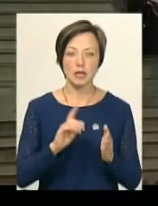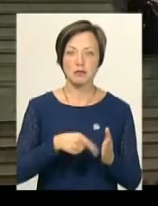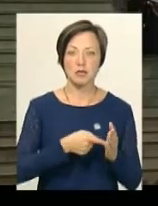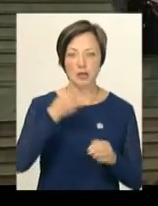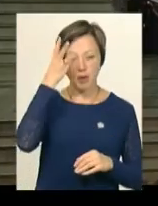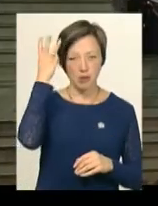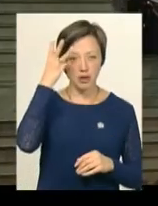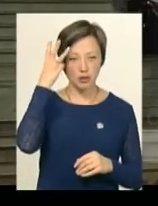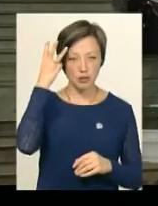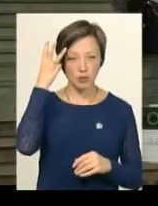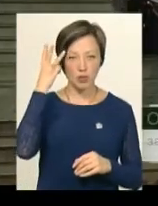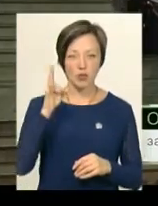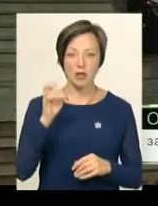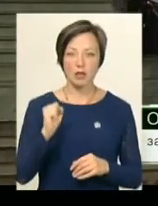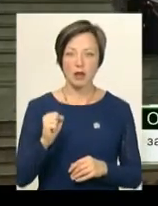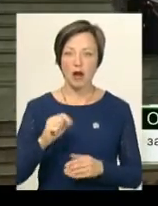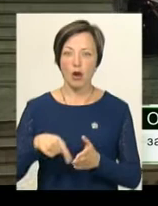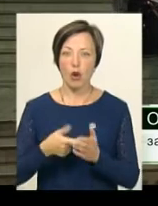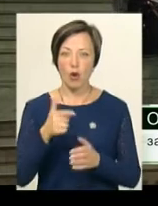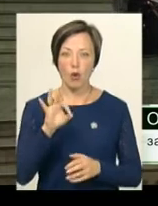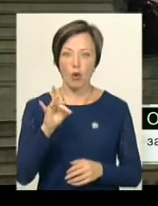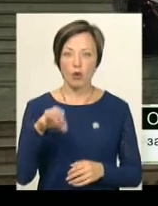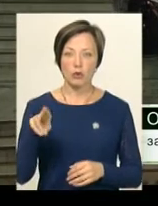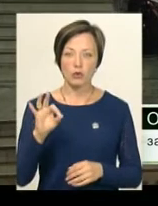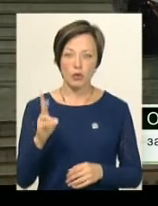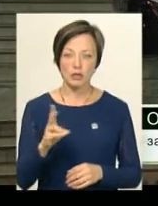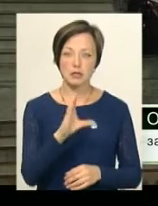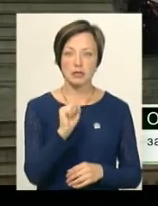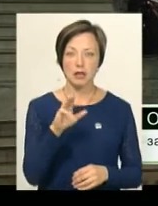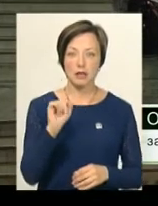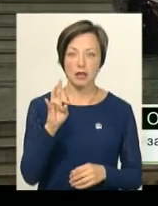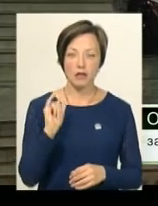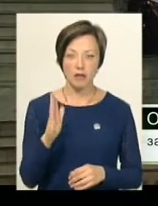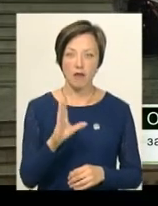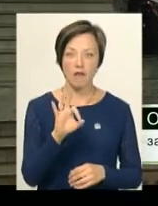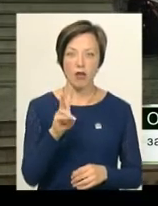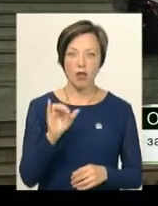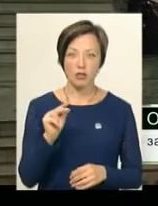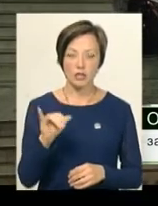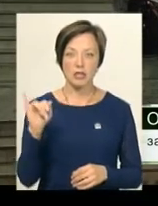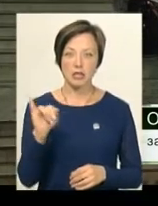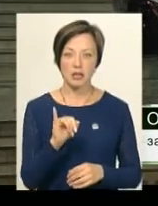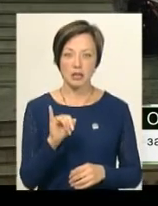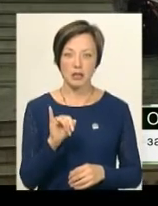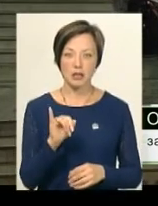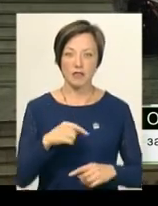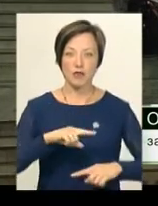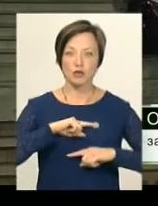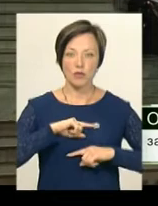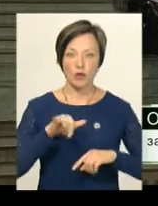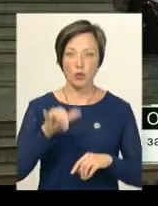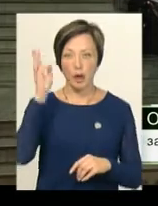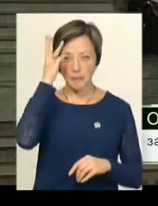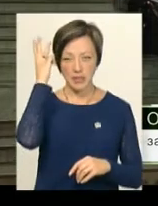Хмельницького на Городок, далі Сатанів, Волочеськ і будемо фінішувати в